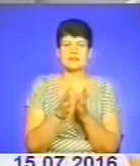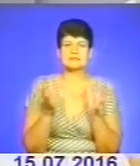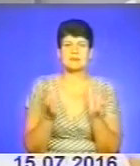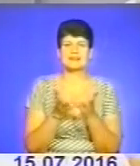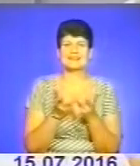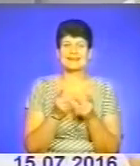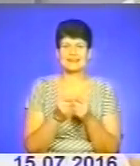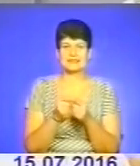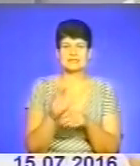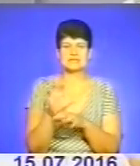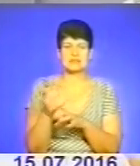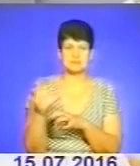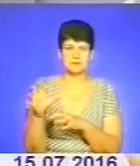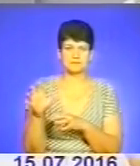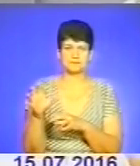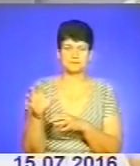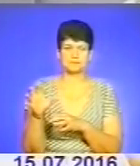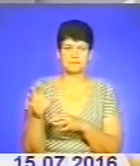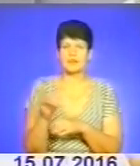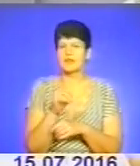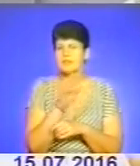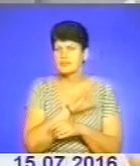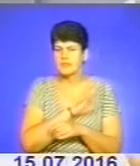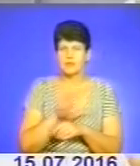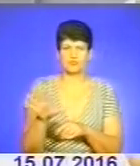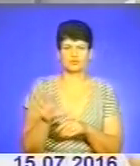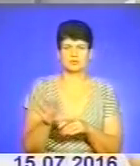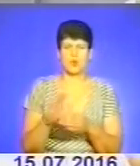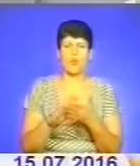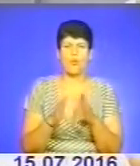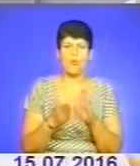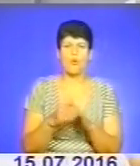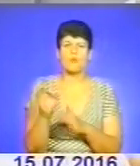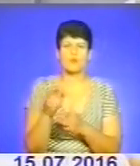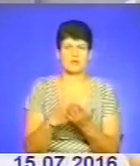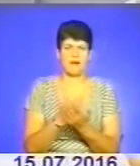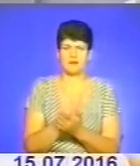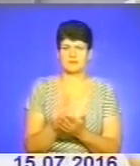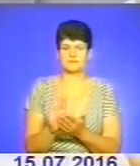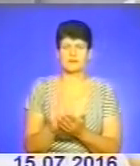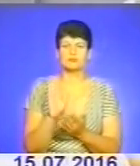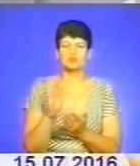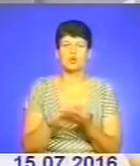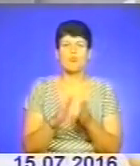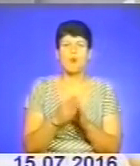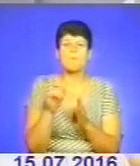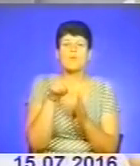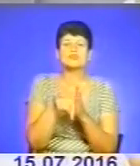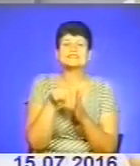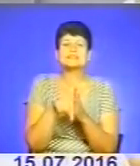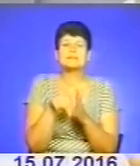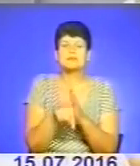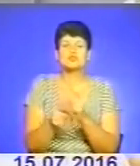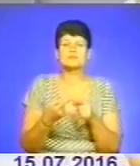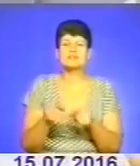знімків. Тобто, не буде ставитися якась умова по якості, буде ставитися умова по змісту. Щоб цей